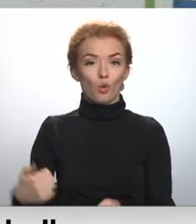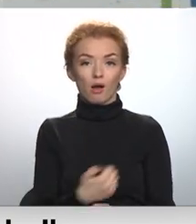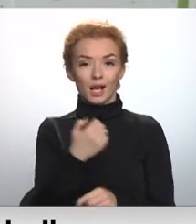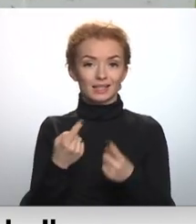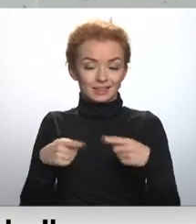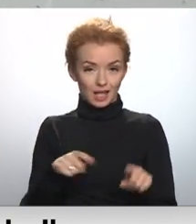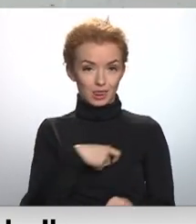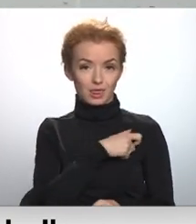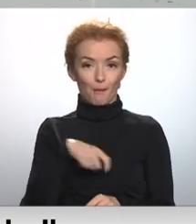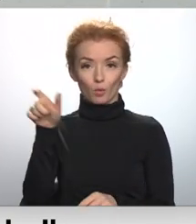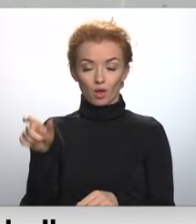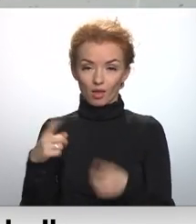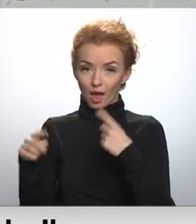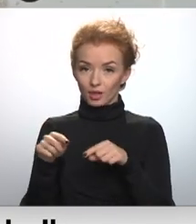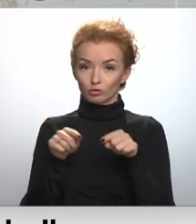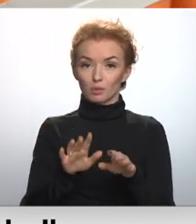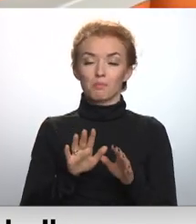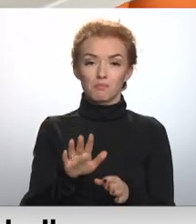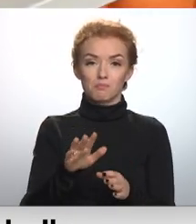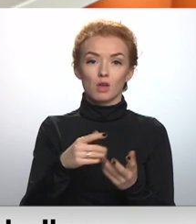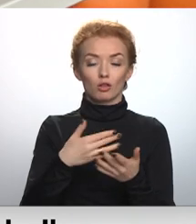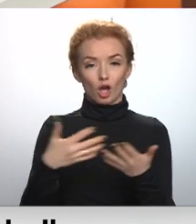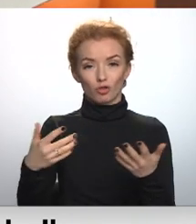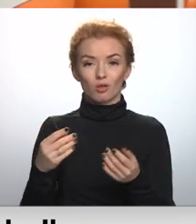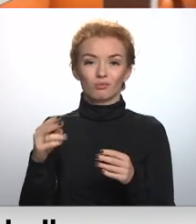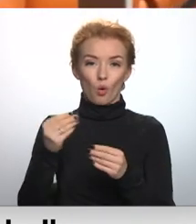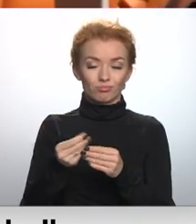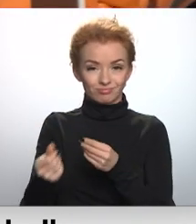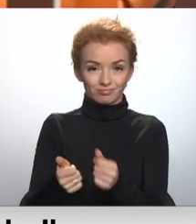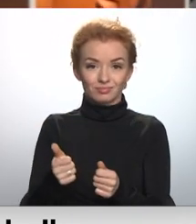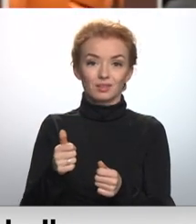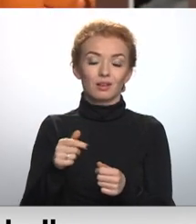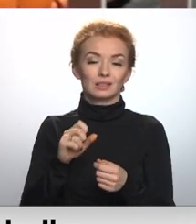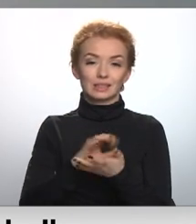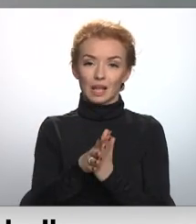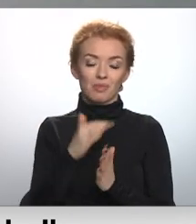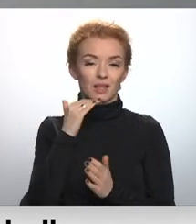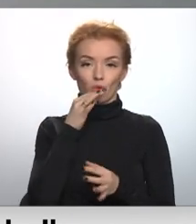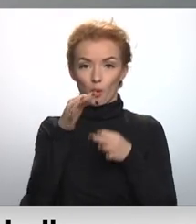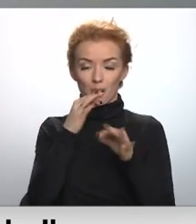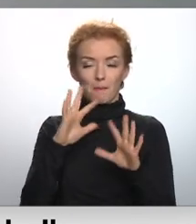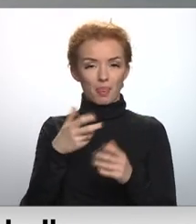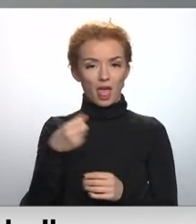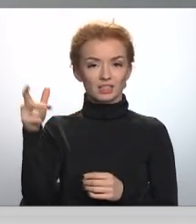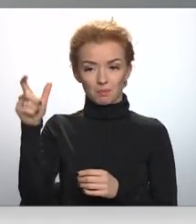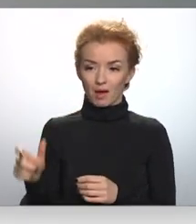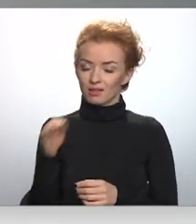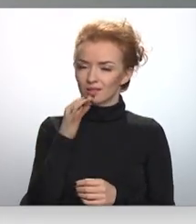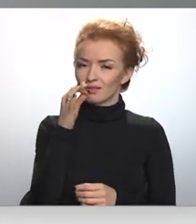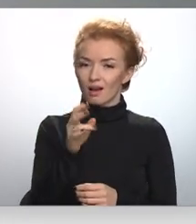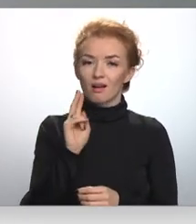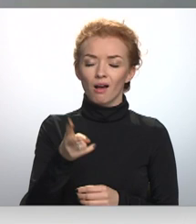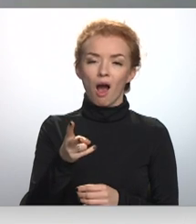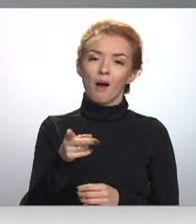Deputāti atgriešanos pie kvotu sistēmas, komentē nelaprāt, bet eksperti ir tieši. Tā ir vairāk tāda kā kabatas